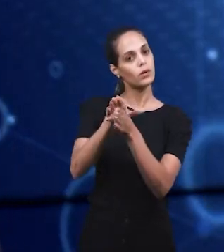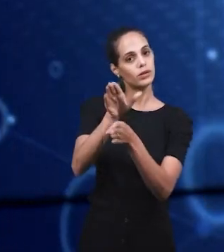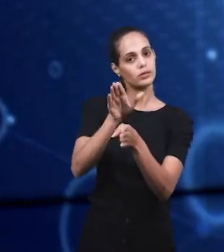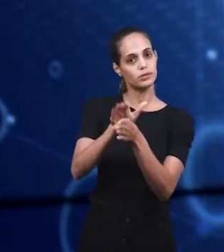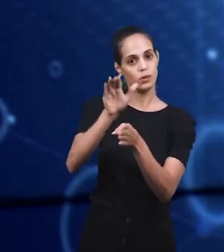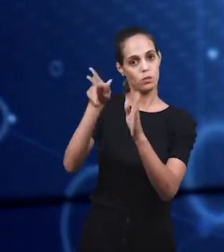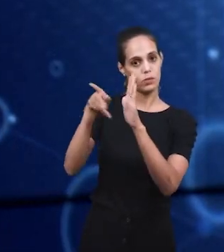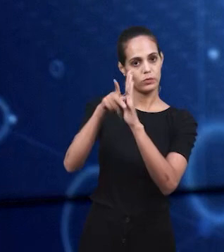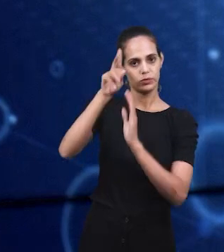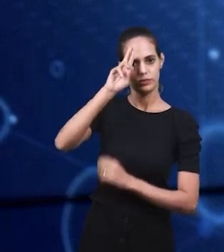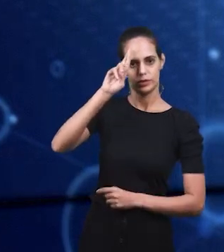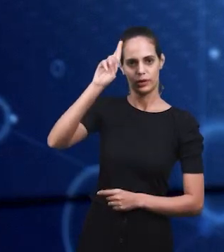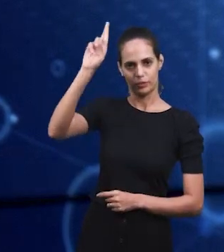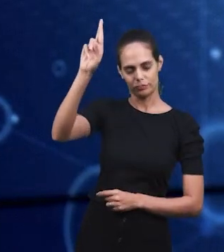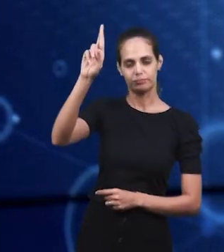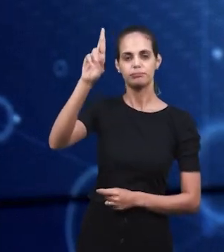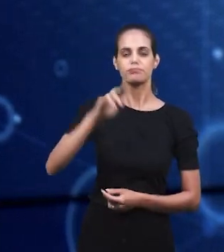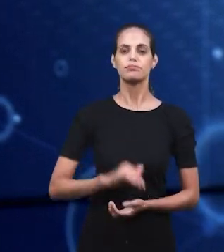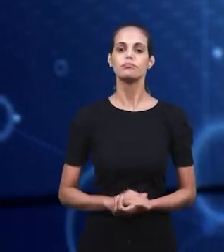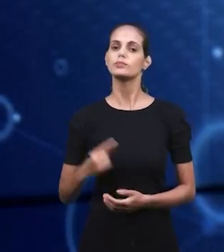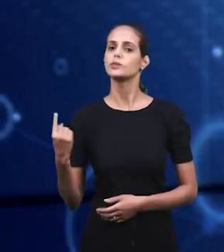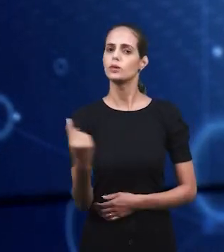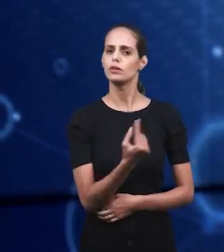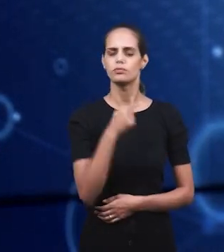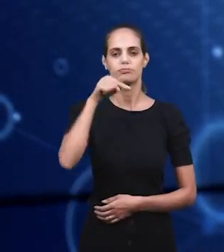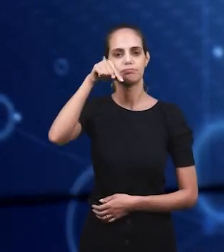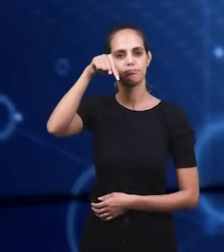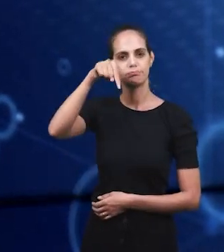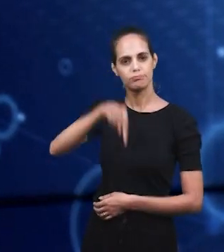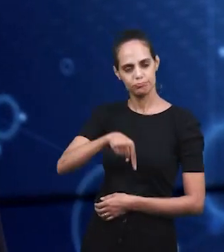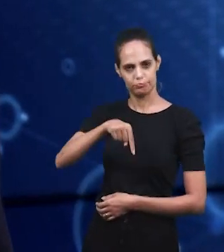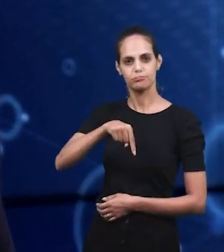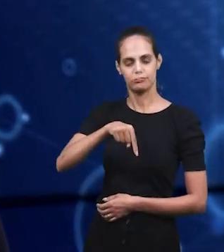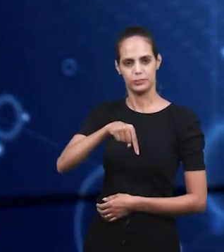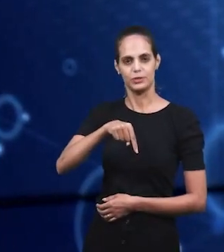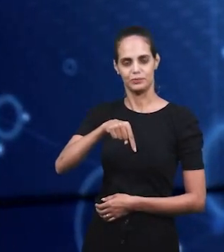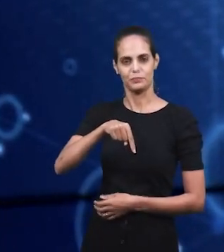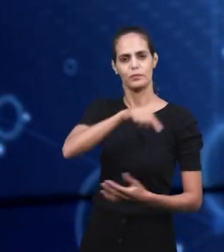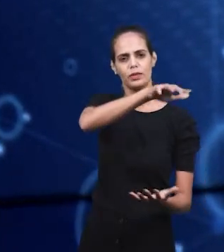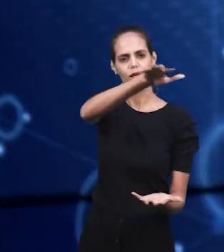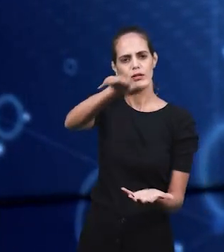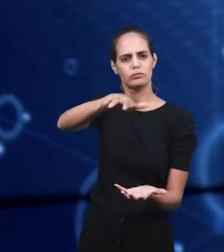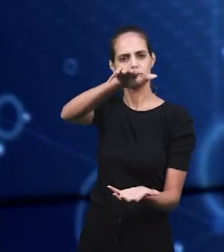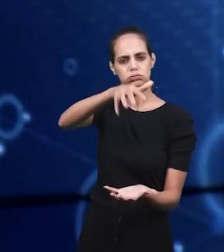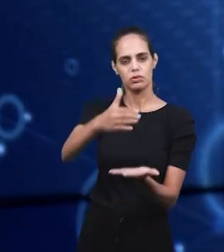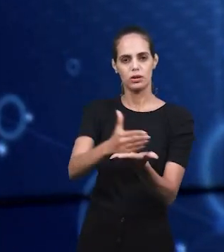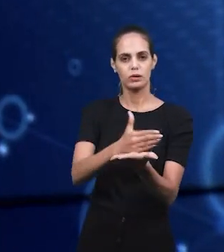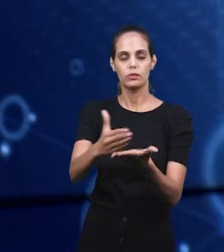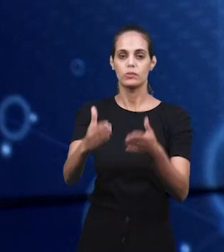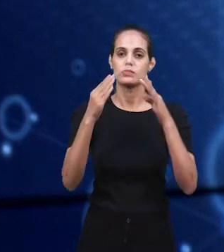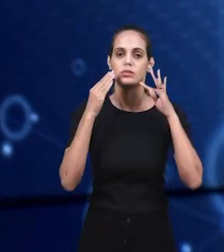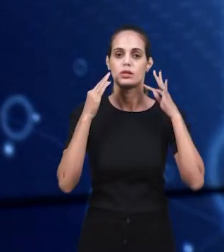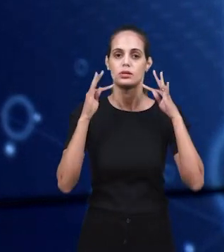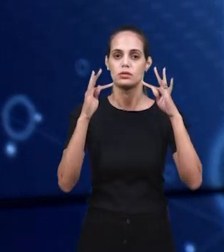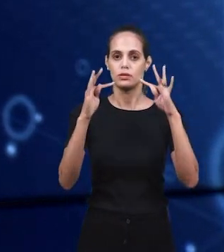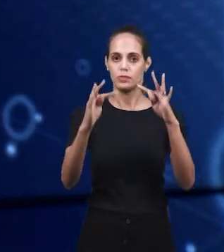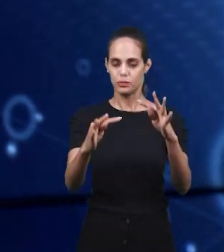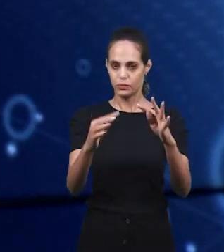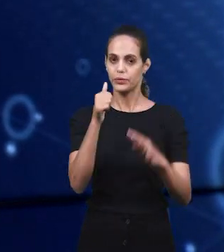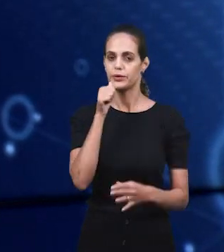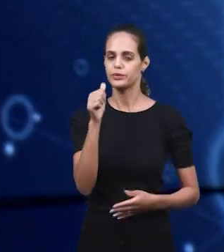открыл нам. Мы находимся здесь, чтобы передать некоторые свидетельства от наших сестер в отношении